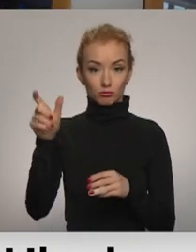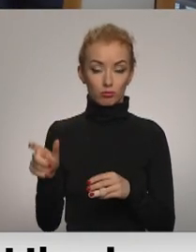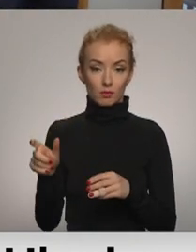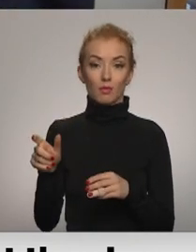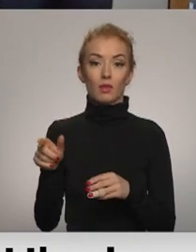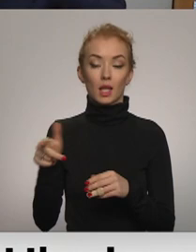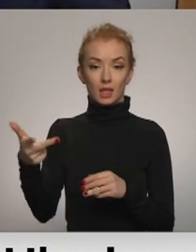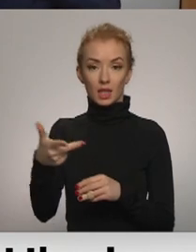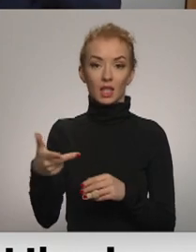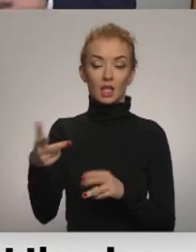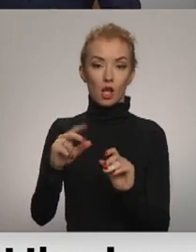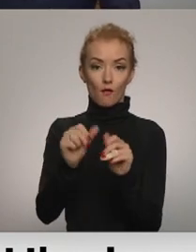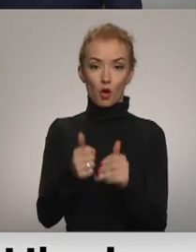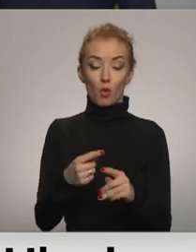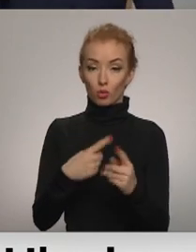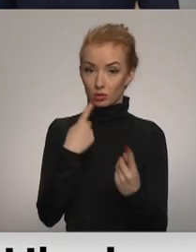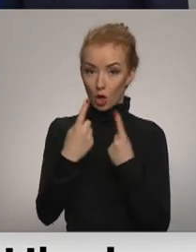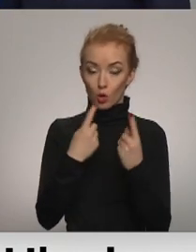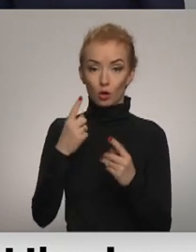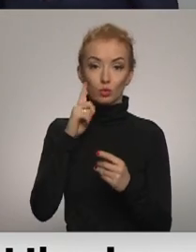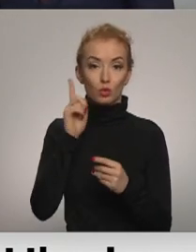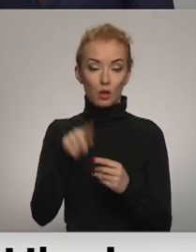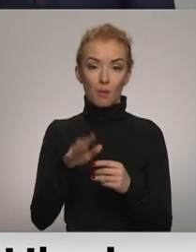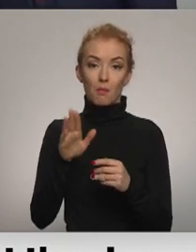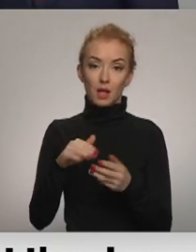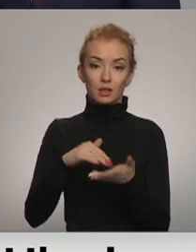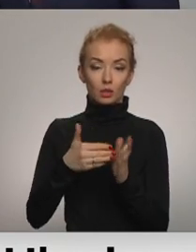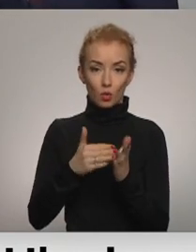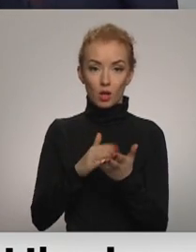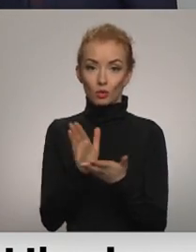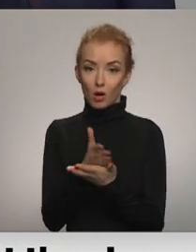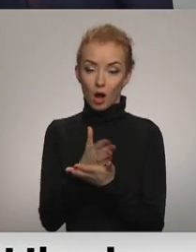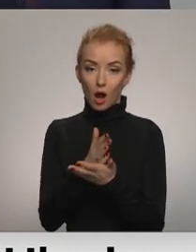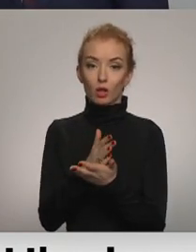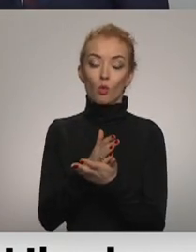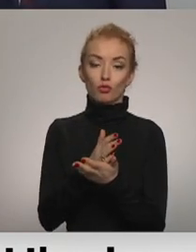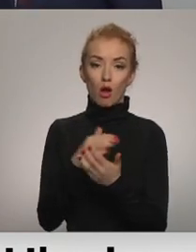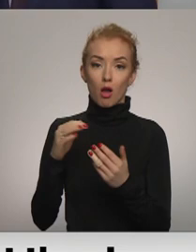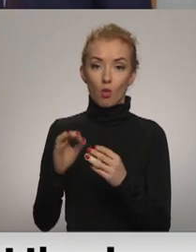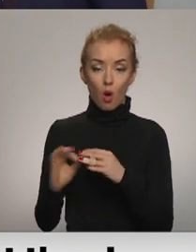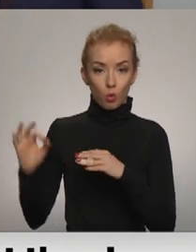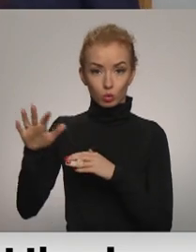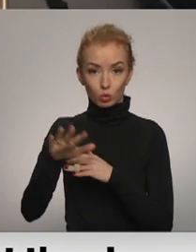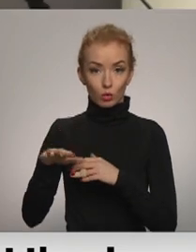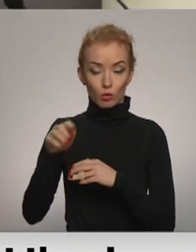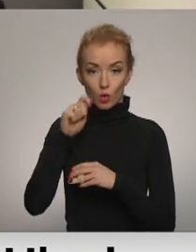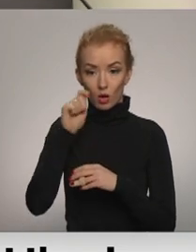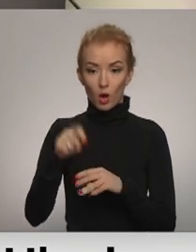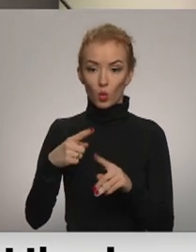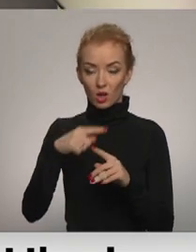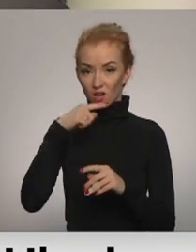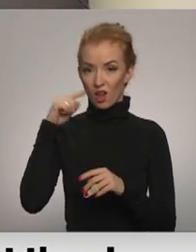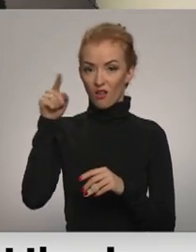Normandijas trīnieka formāts. Un saruns, protams, bija par situācijas noregulējumu Austrumu Ukrainā un Krievijas ar vienu agresīvāko